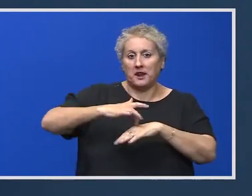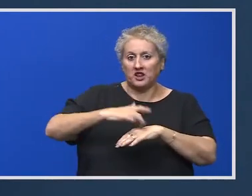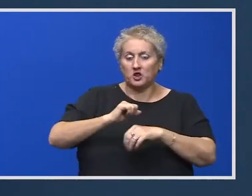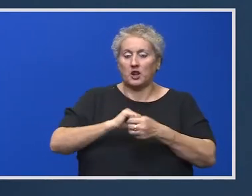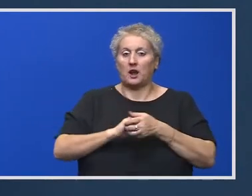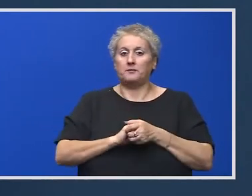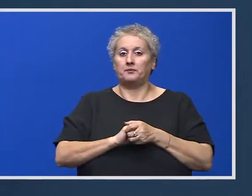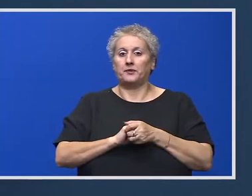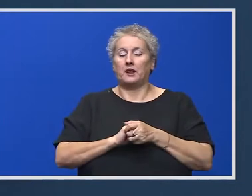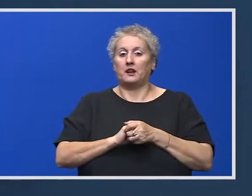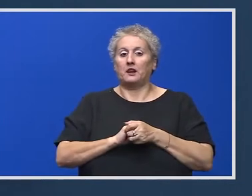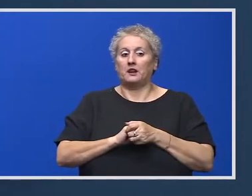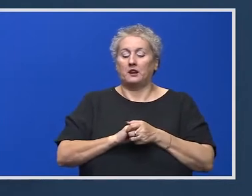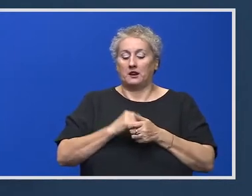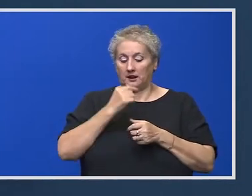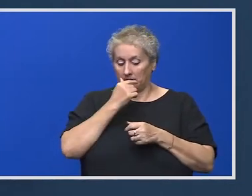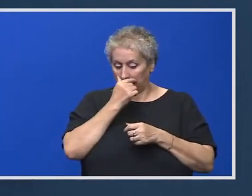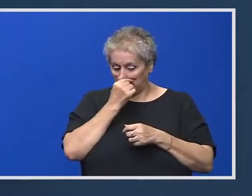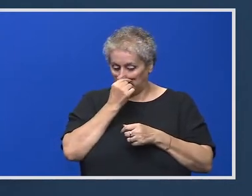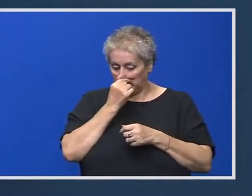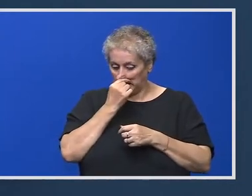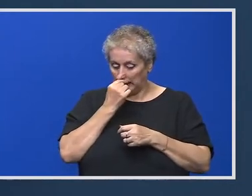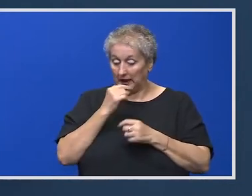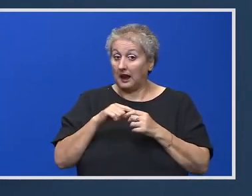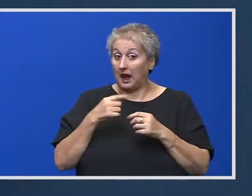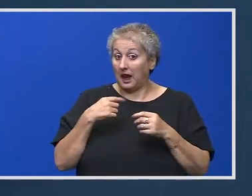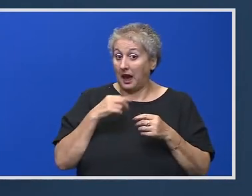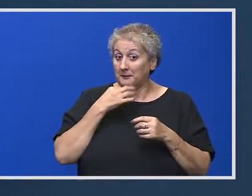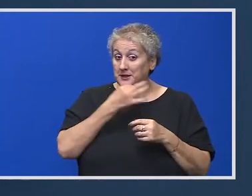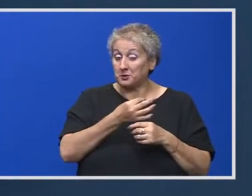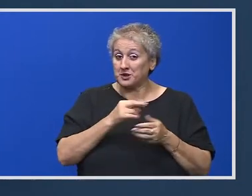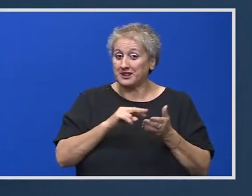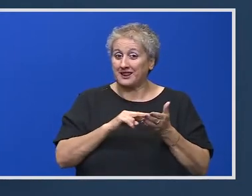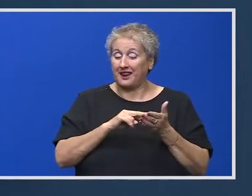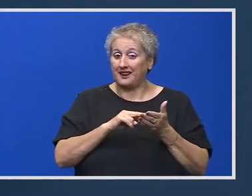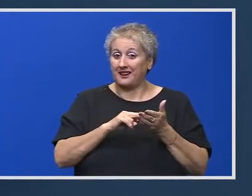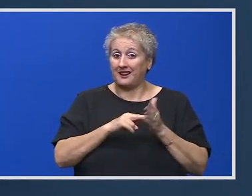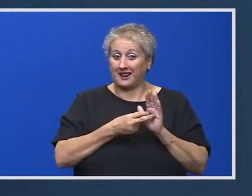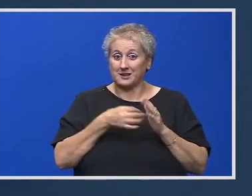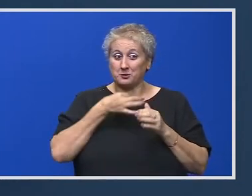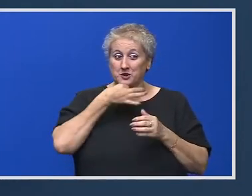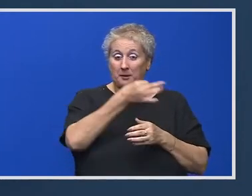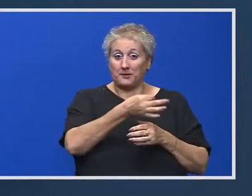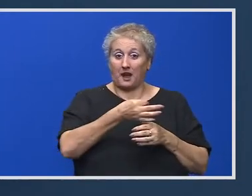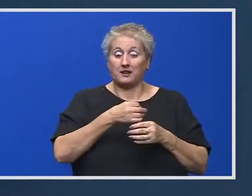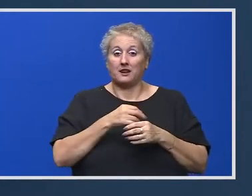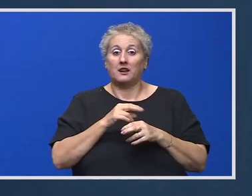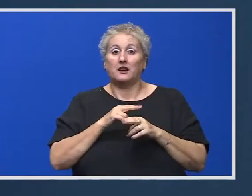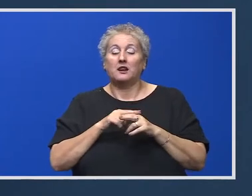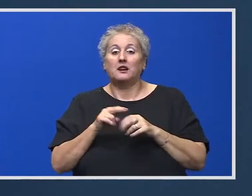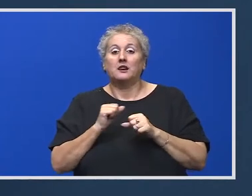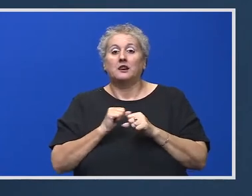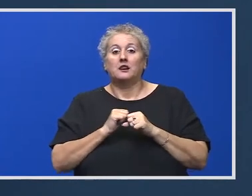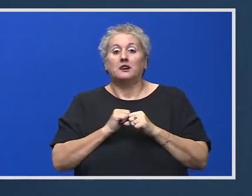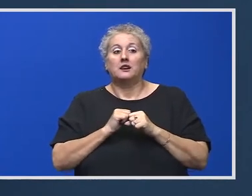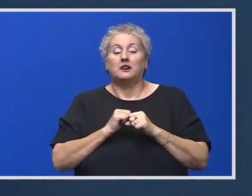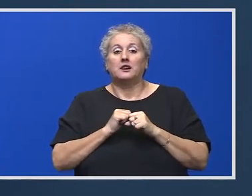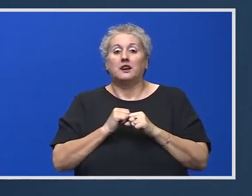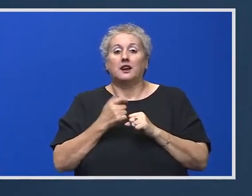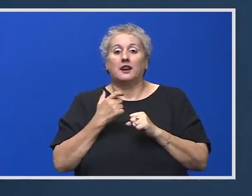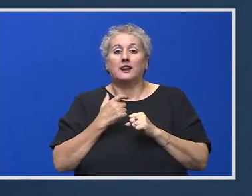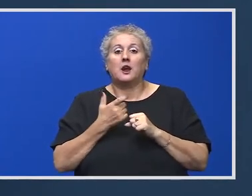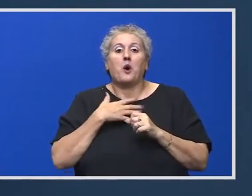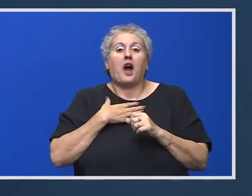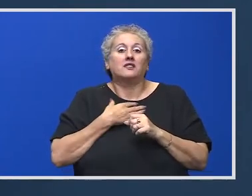foarte mare de cadre medicale inspirate din România. Am încheiat răspunsul la întrebarea precedentă cu atât. Deci